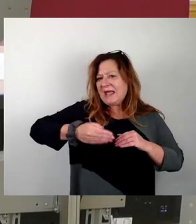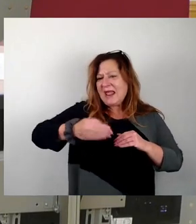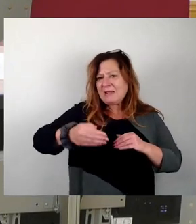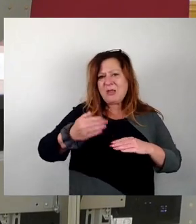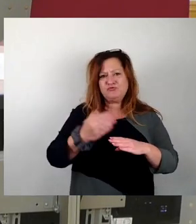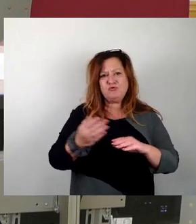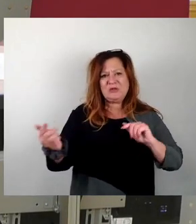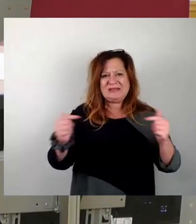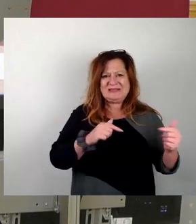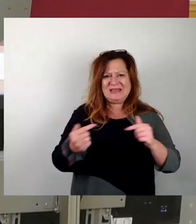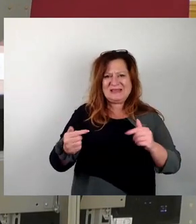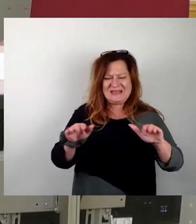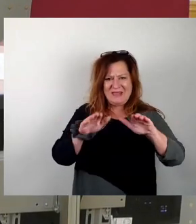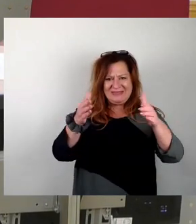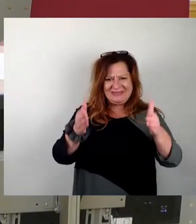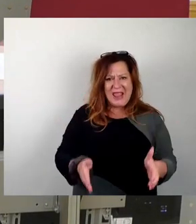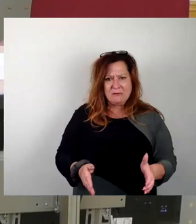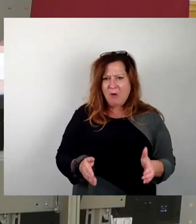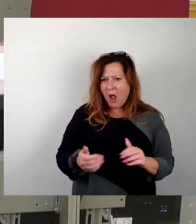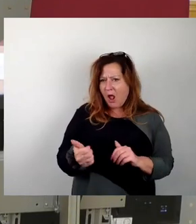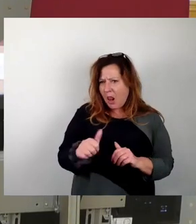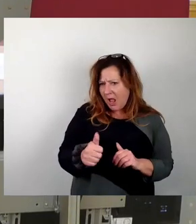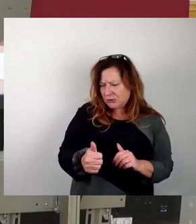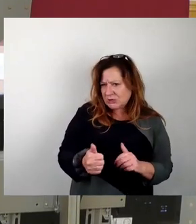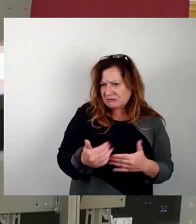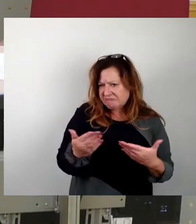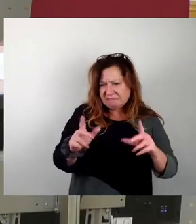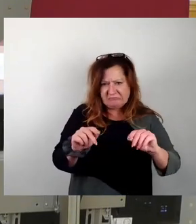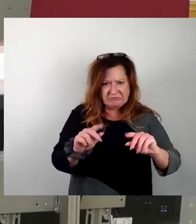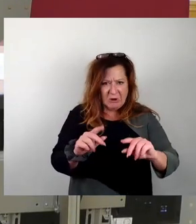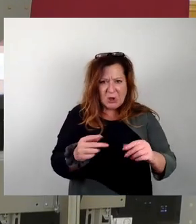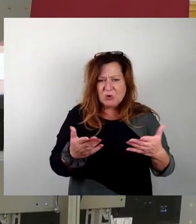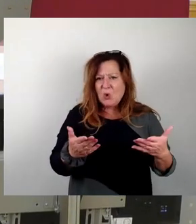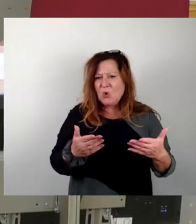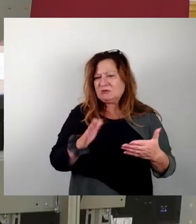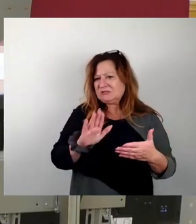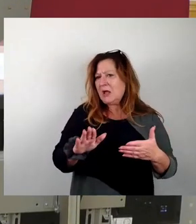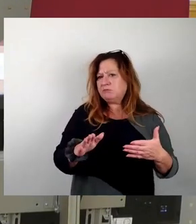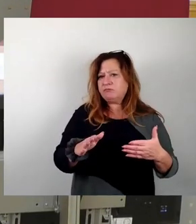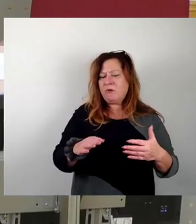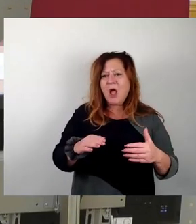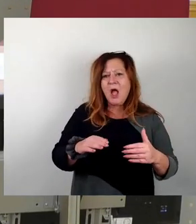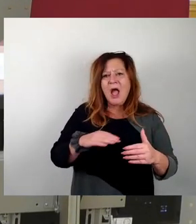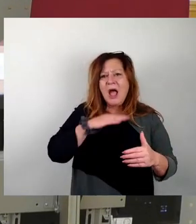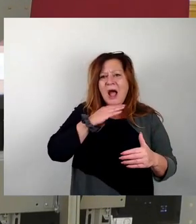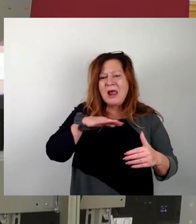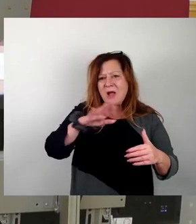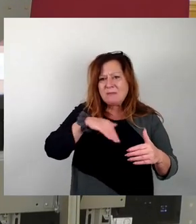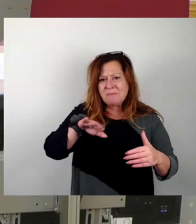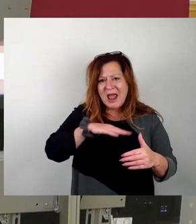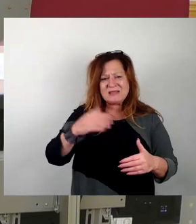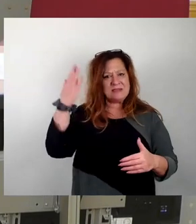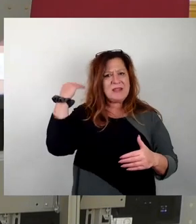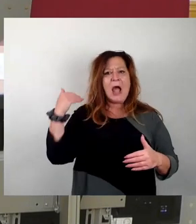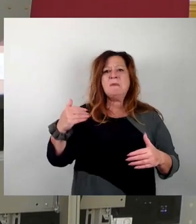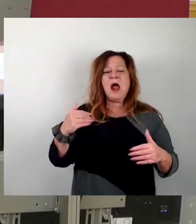ist denn dieses Denkmal eigentlich einzuschätzen, wenn es eben ja aus seiner Position auf dem Albertplatz, damals Platz der Einheit, sehr, sehr im